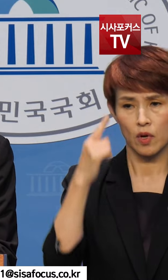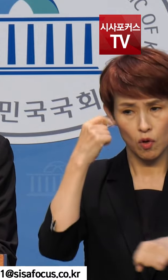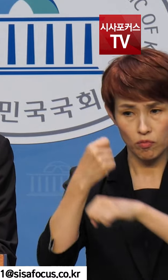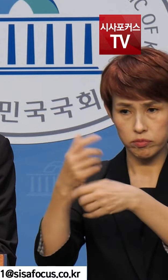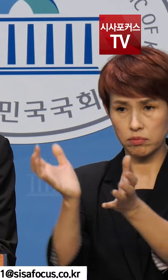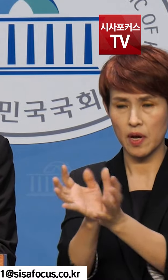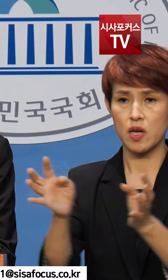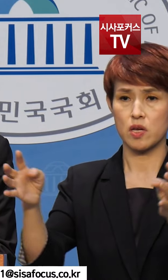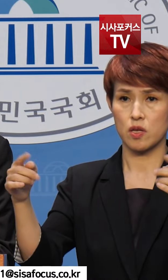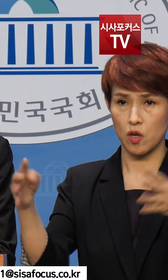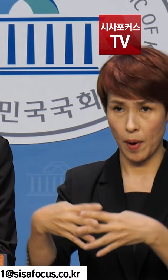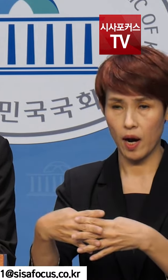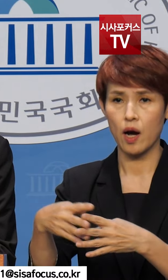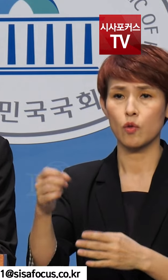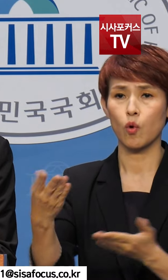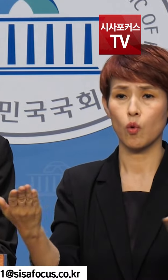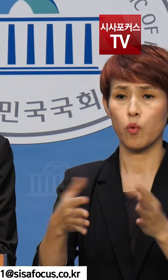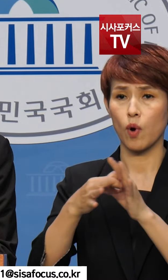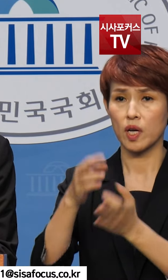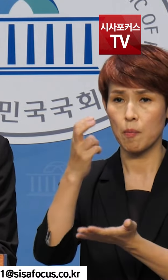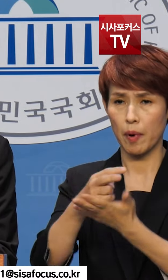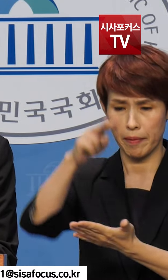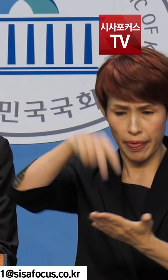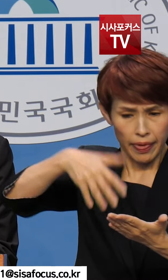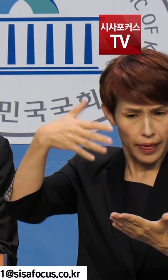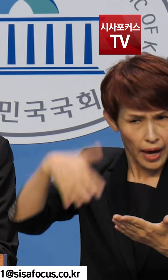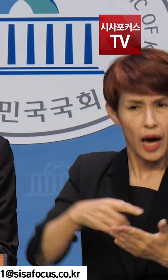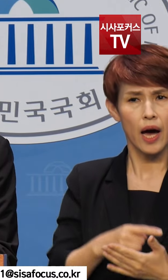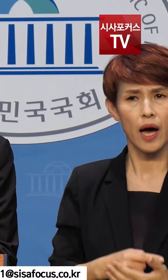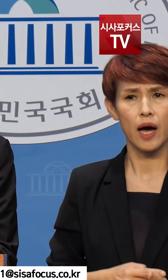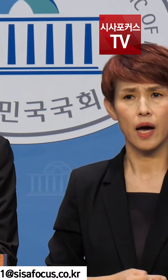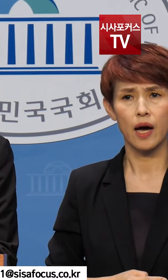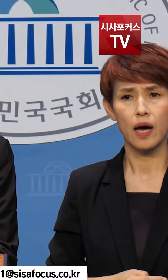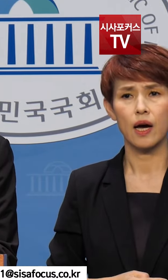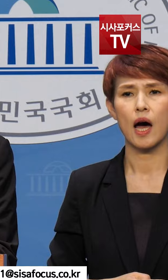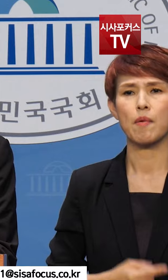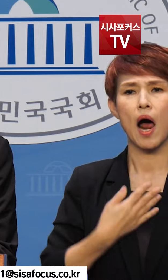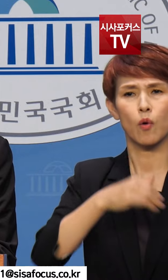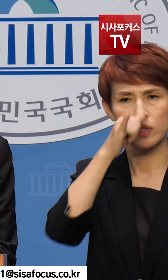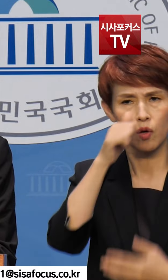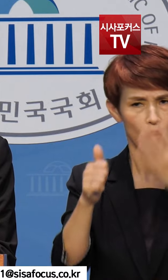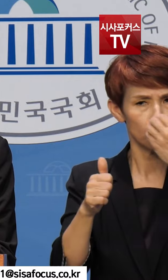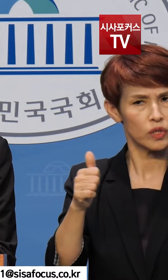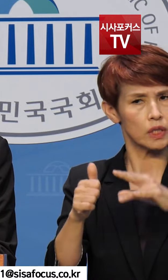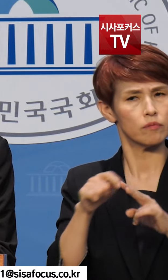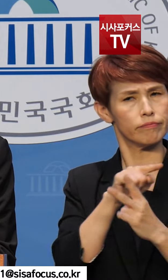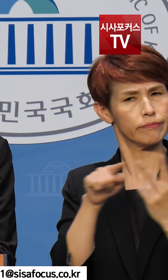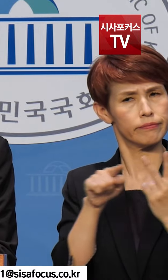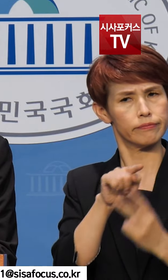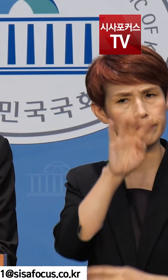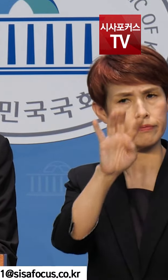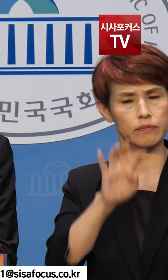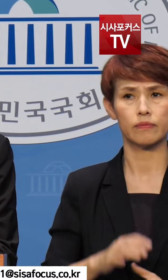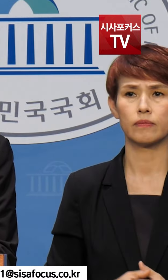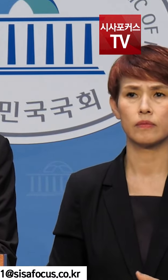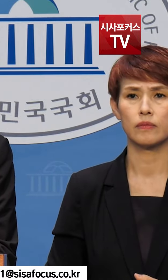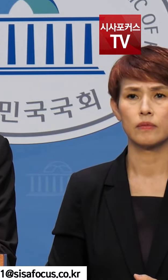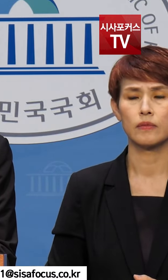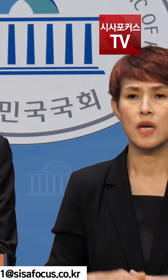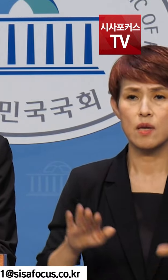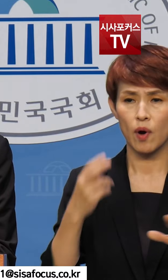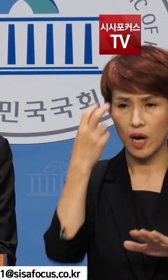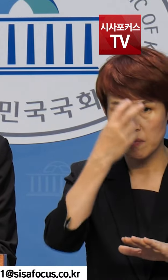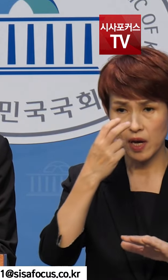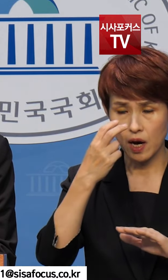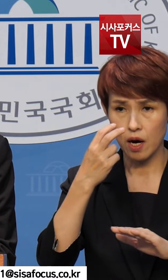단체협약과 노동관계법을 아예 읽어보지 않았는지 아니면 알고도 무시한 것인지 이해하기 어렵습니다. 이번